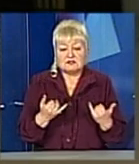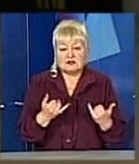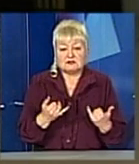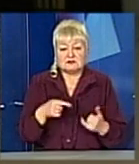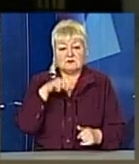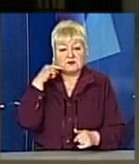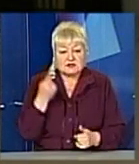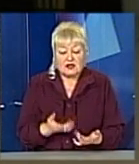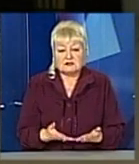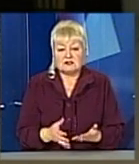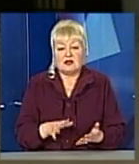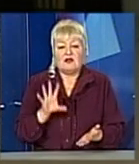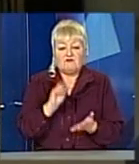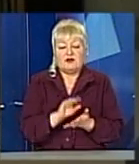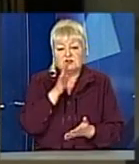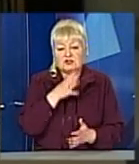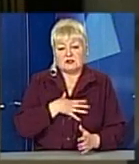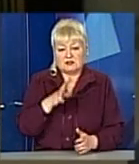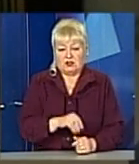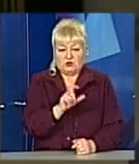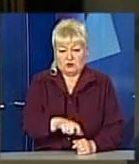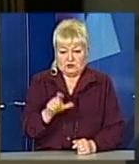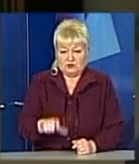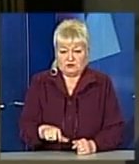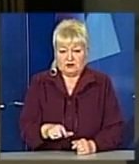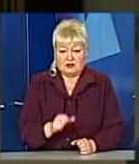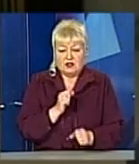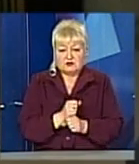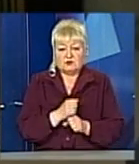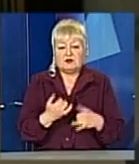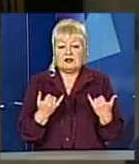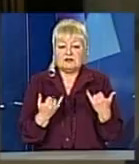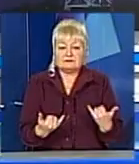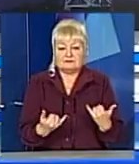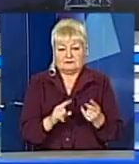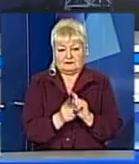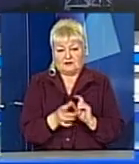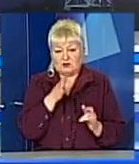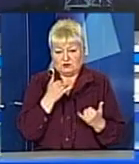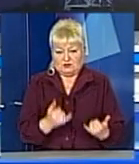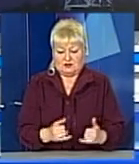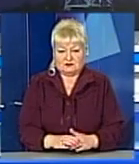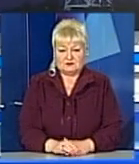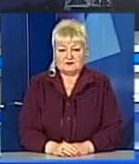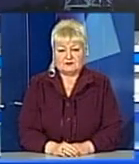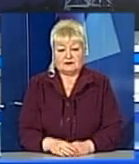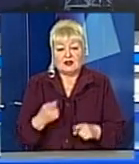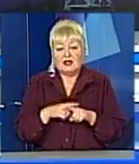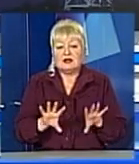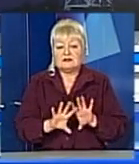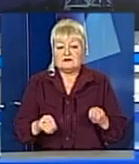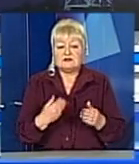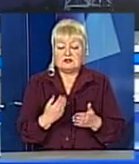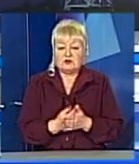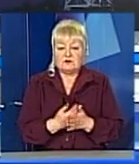І весь час гинуть люди. Зробилися надзвичайно сьогоднішню трактовку. І на цьому у нас все.